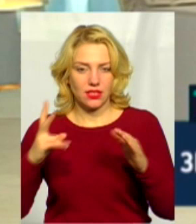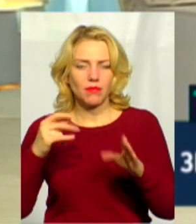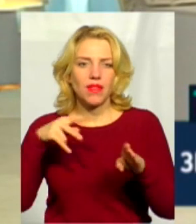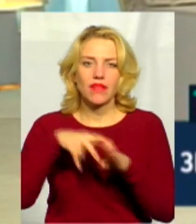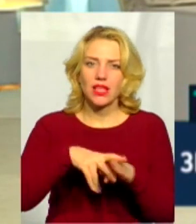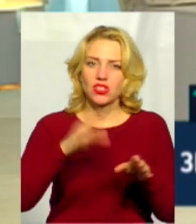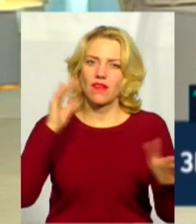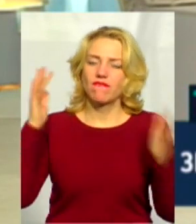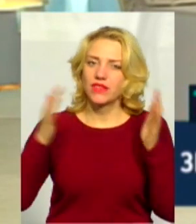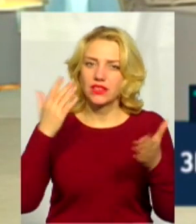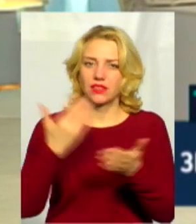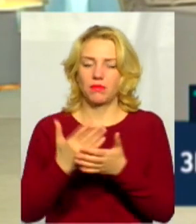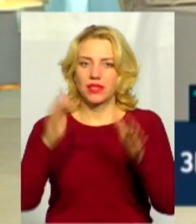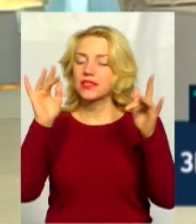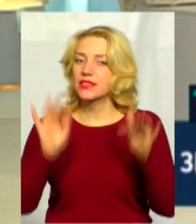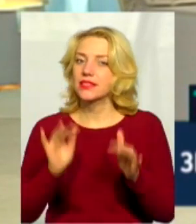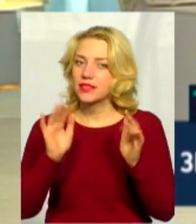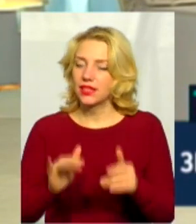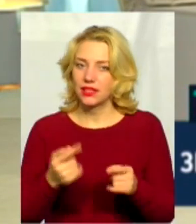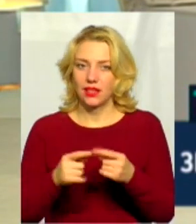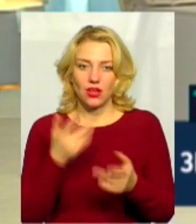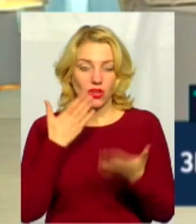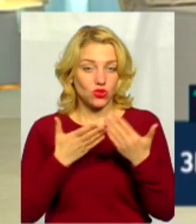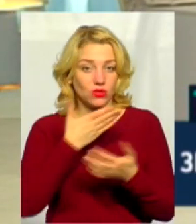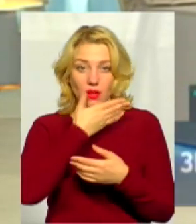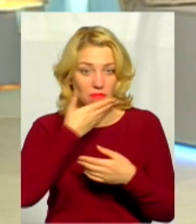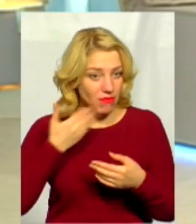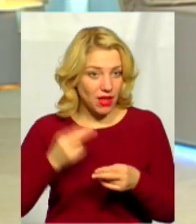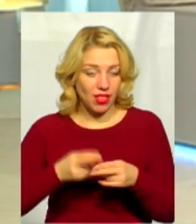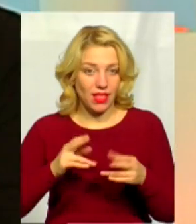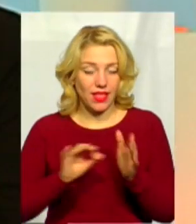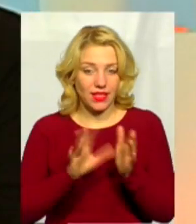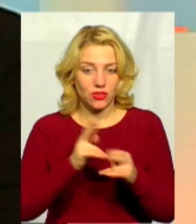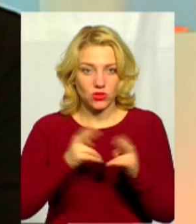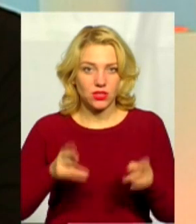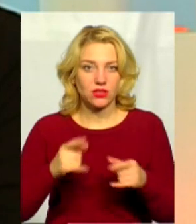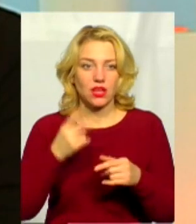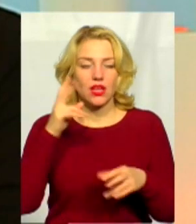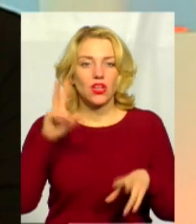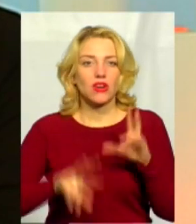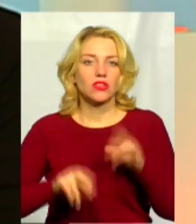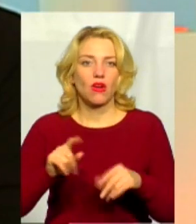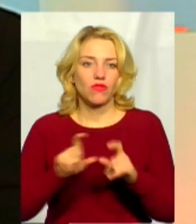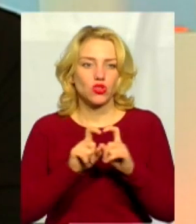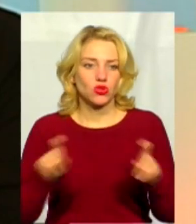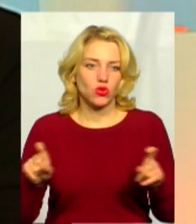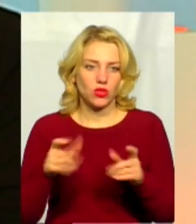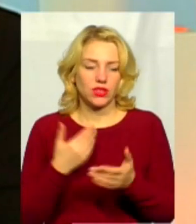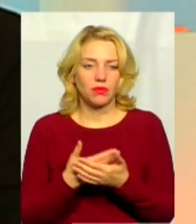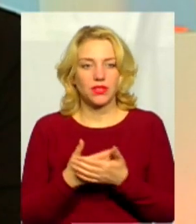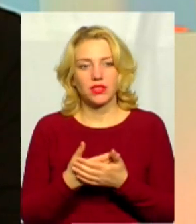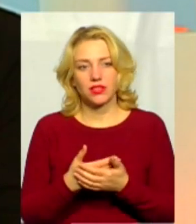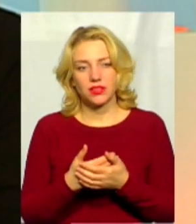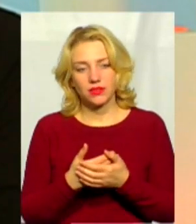на сніг. Тому що, коли там немає станції, то, скажімо, школа розрахована, що там будуть якісь опади, скажімо,